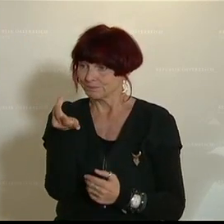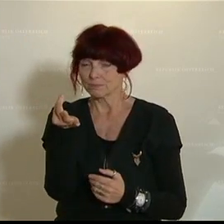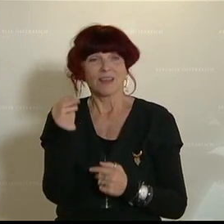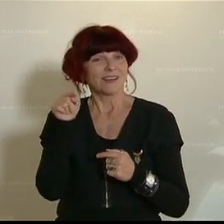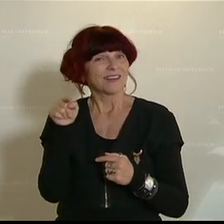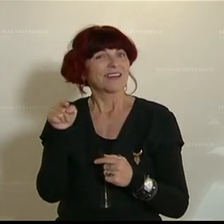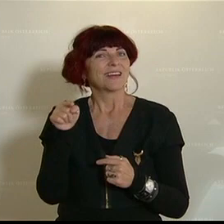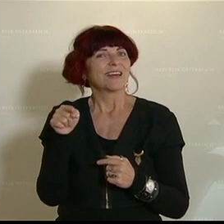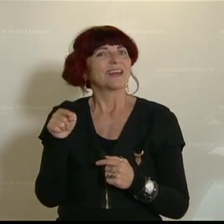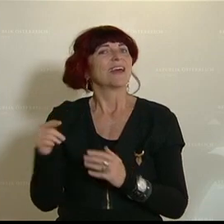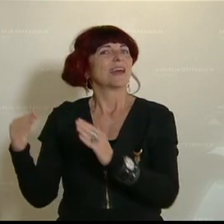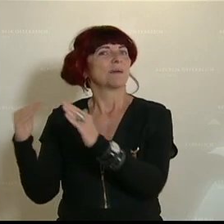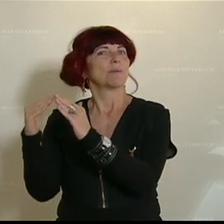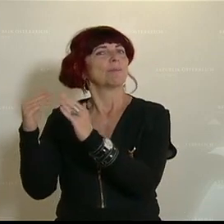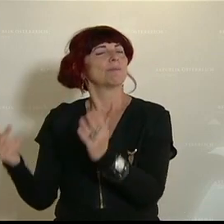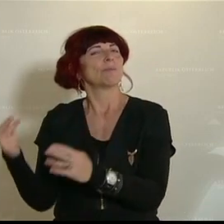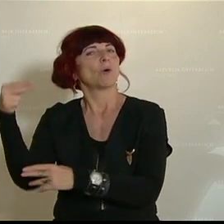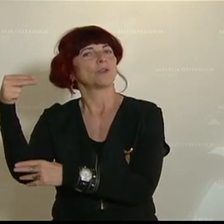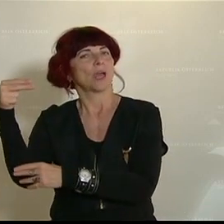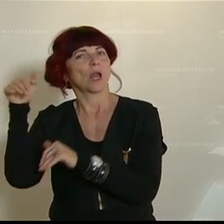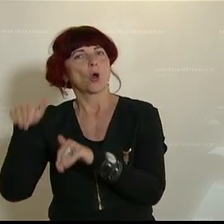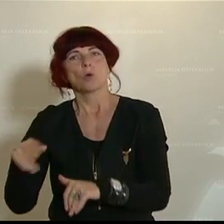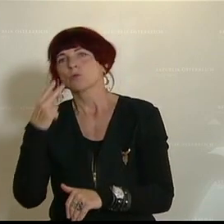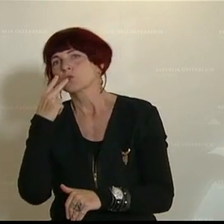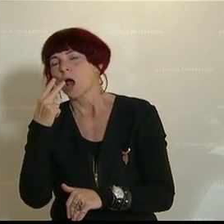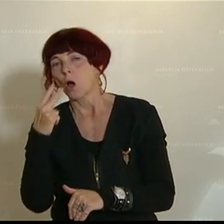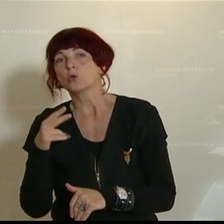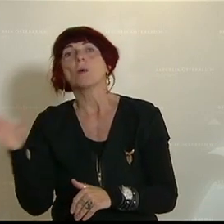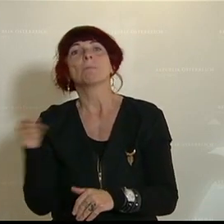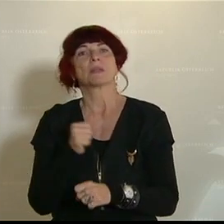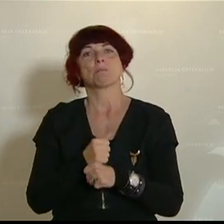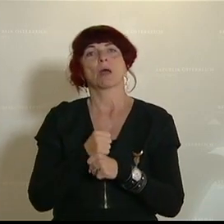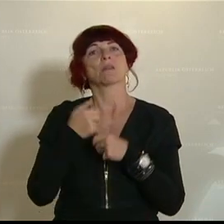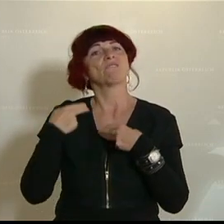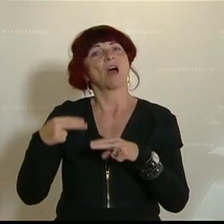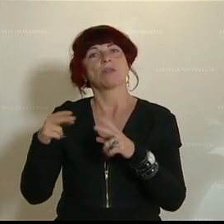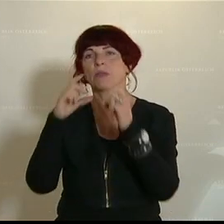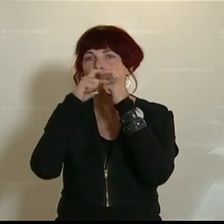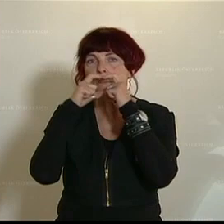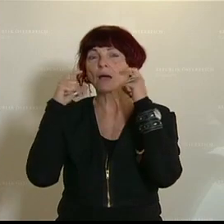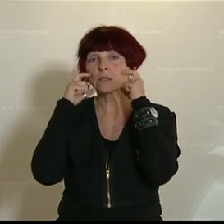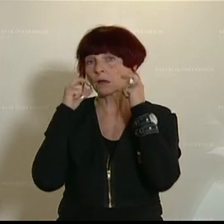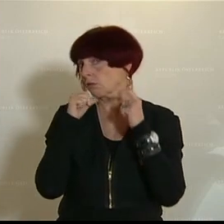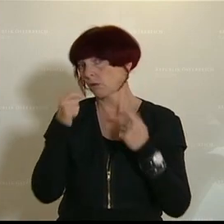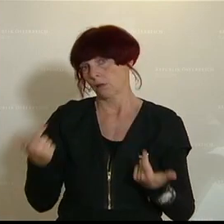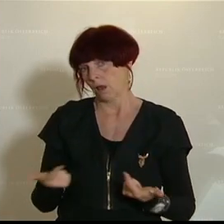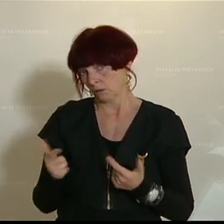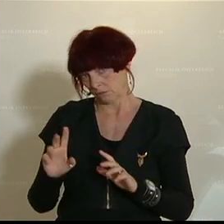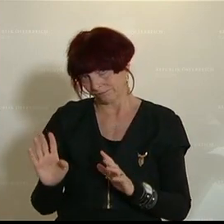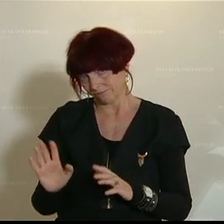Beherberger hat sicherzustellen, dass die Mitarbeiter weiterhin natürlich die Maske tragen müssen. Also keine Erleichterung.